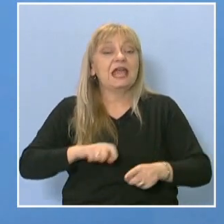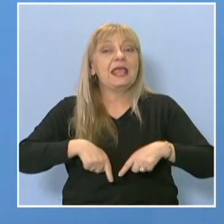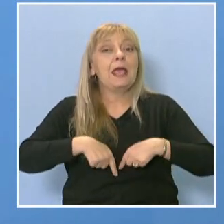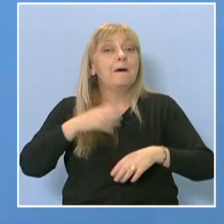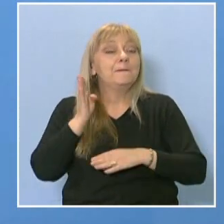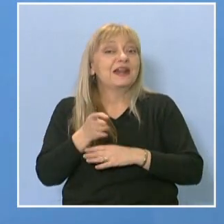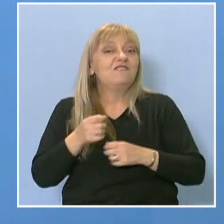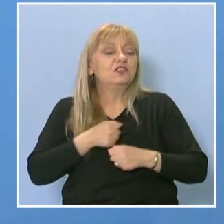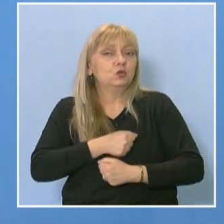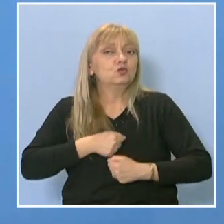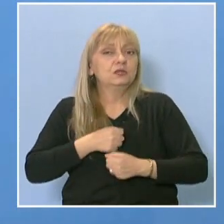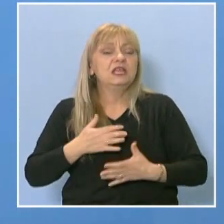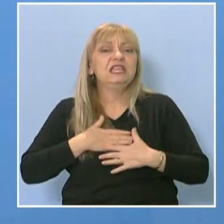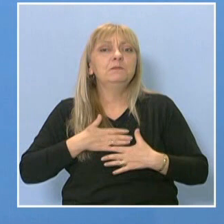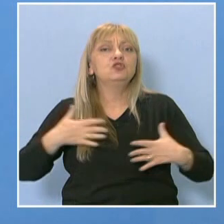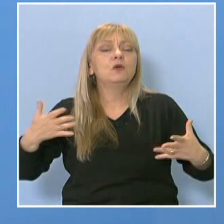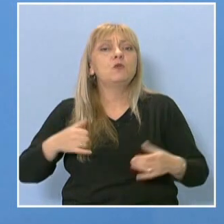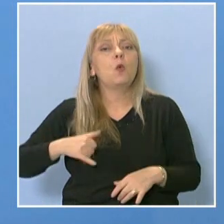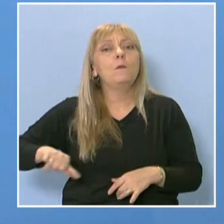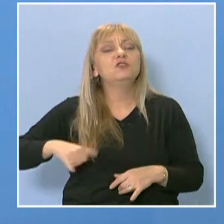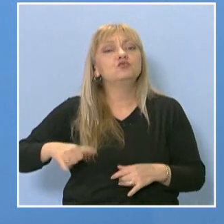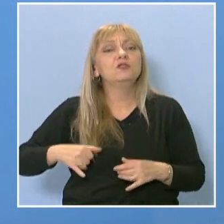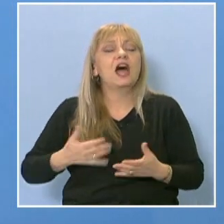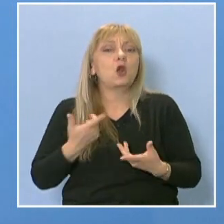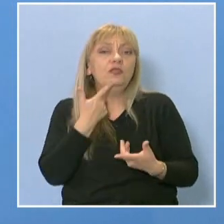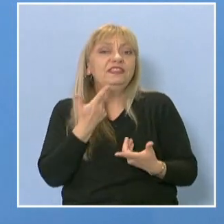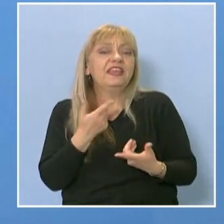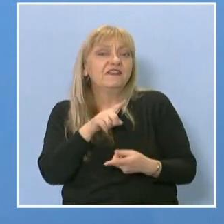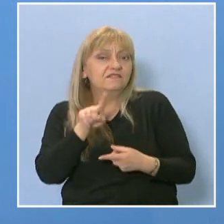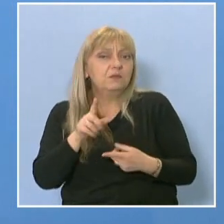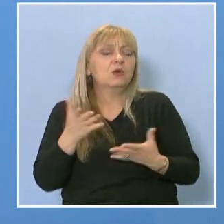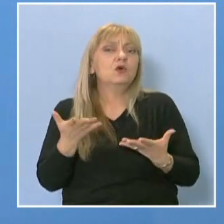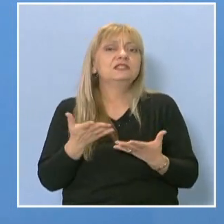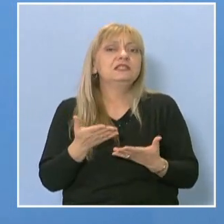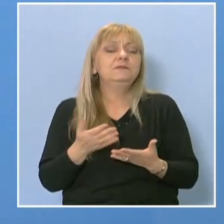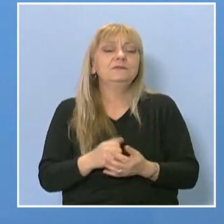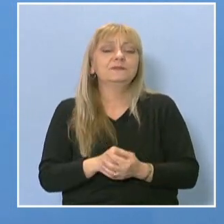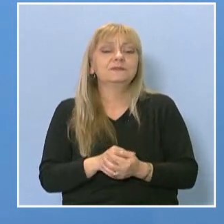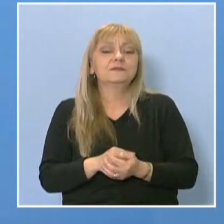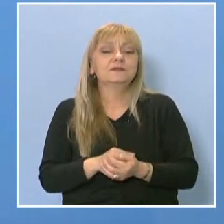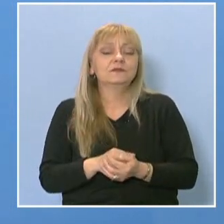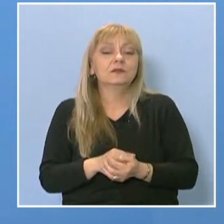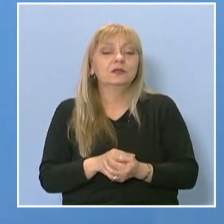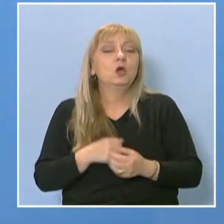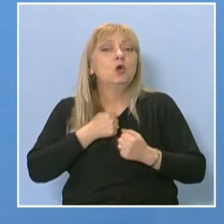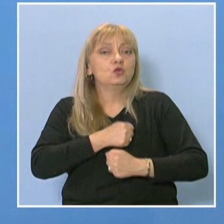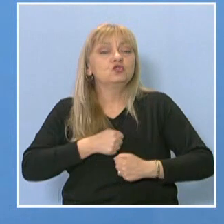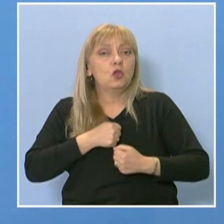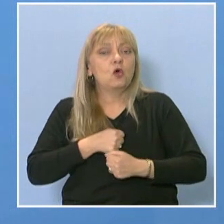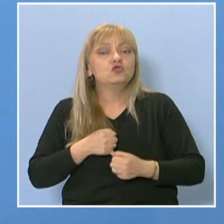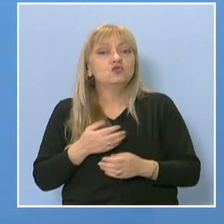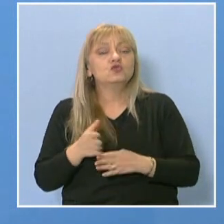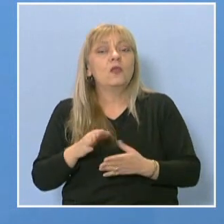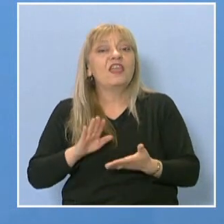Имаше много международни елементи, имаше сложност от към